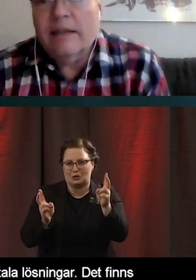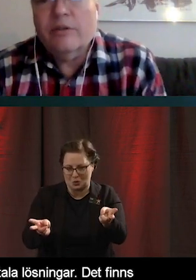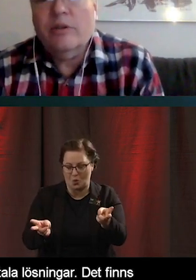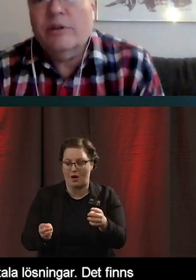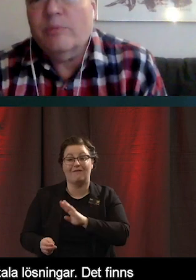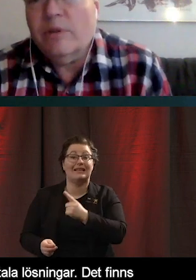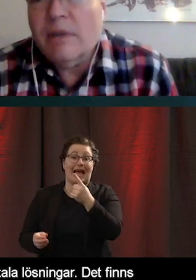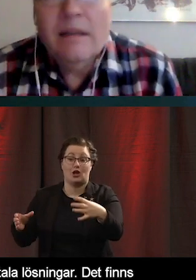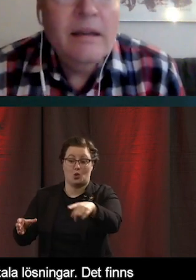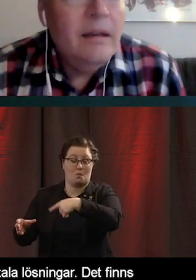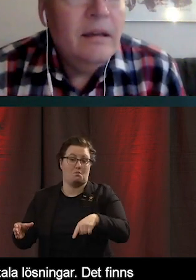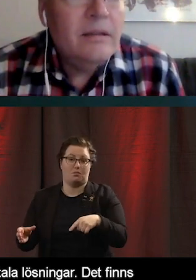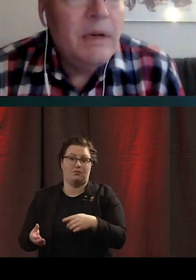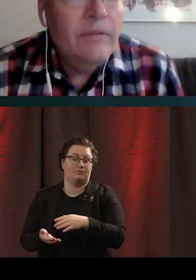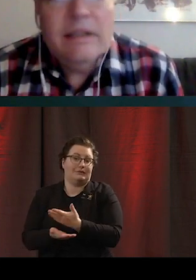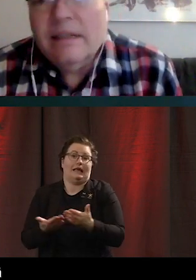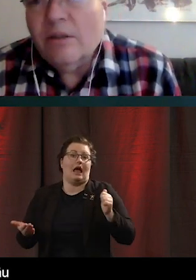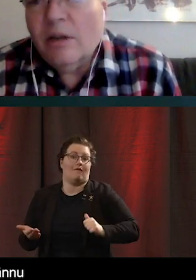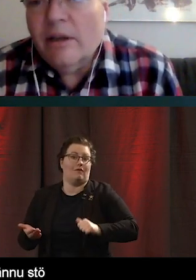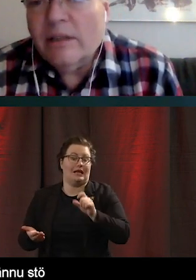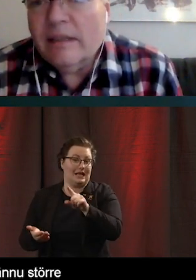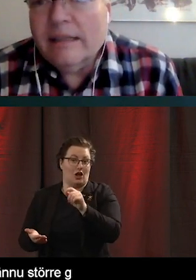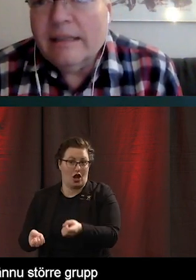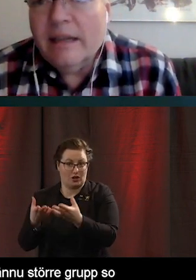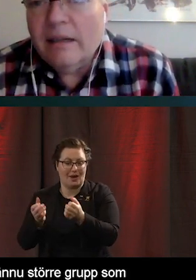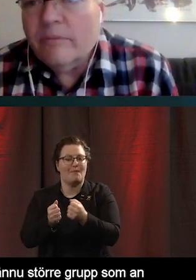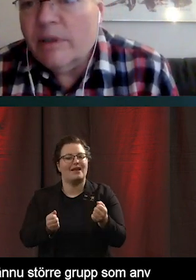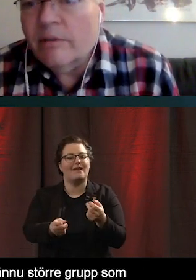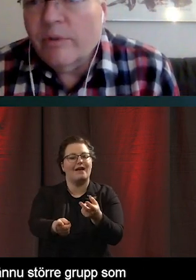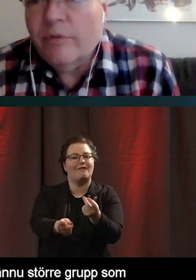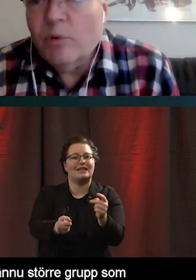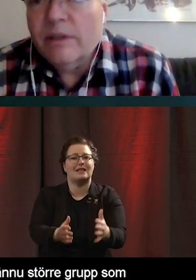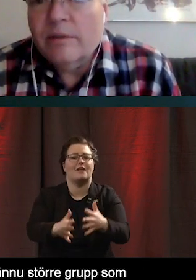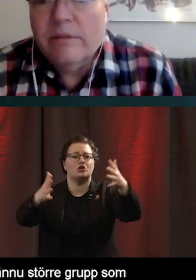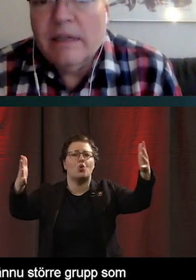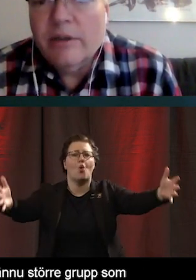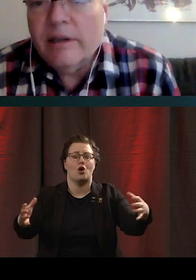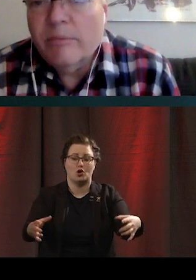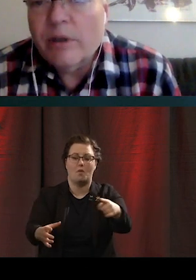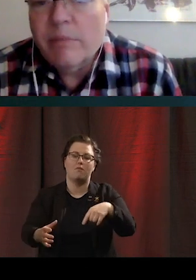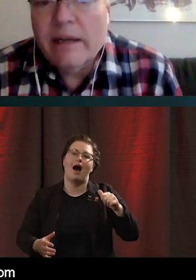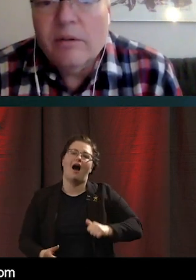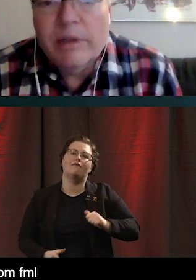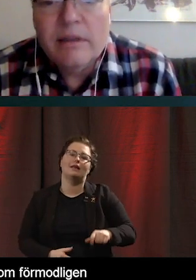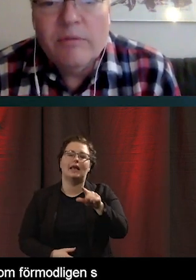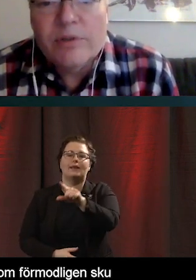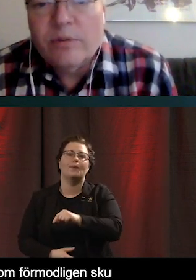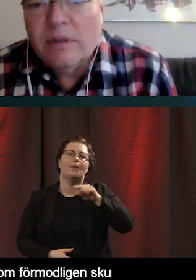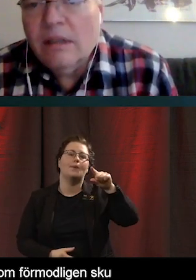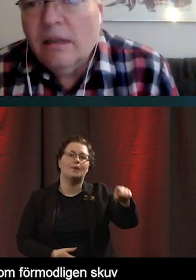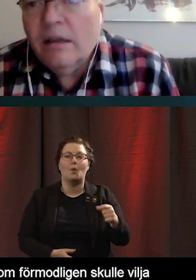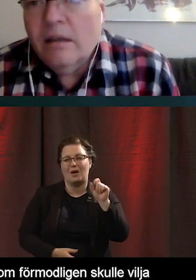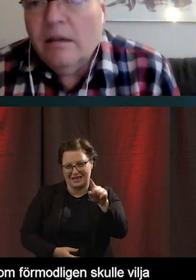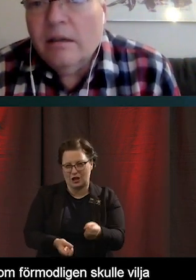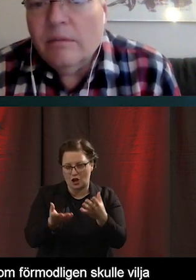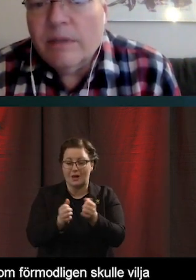Det finns en ännu större grupp som använder digitala lösningar lite grann. Men som ju förmodligen skulle vilja göra det mycket mer om det inte var så